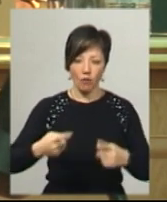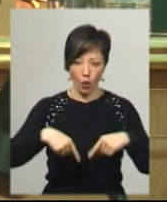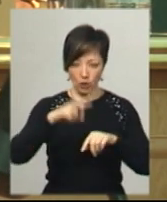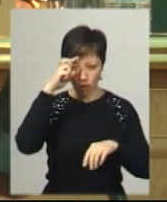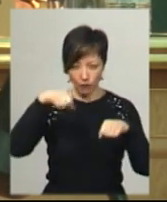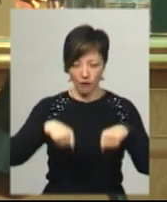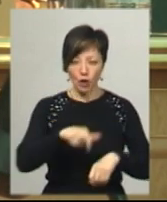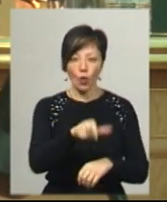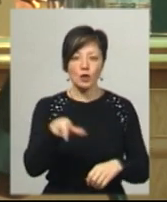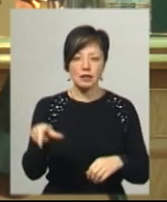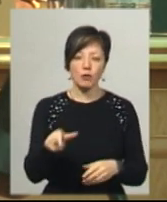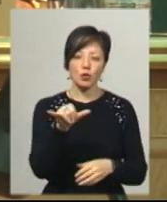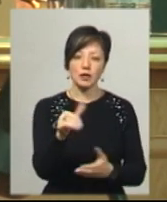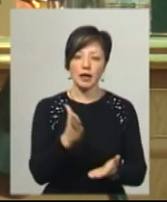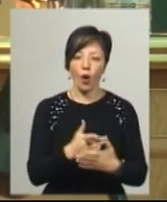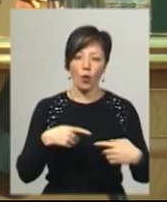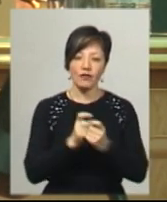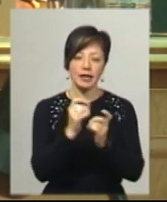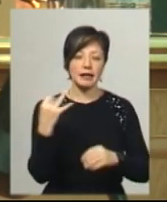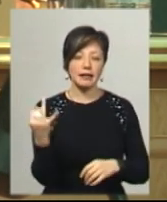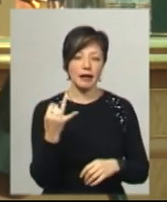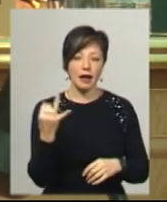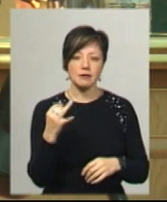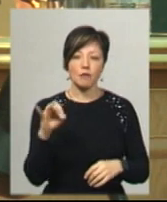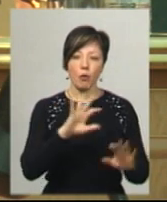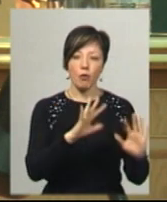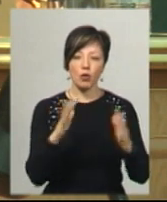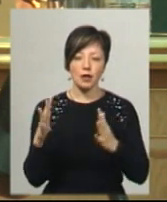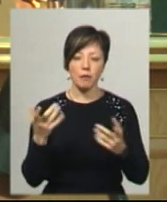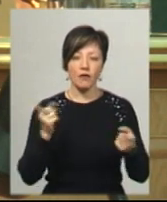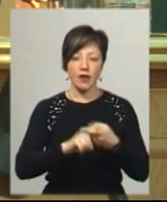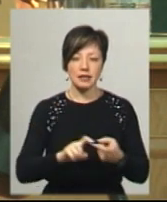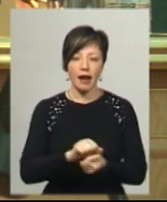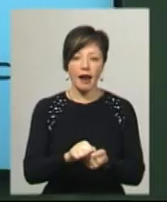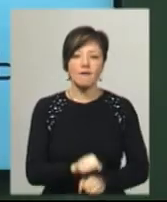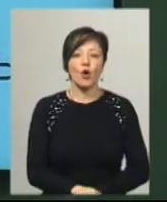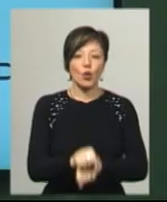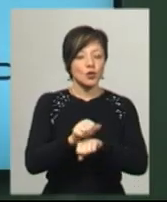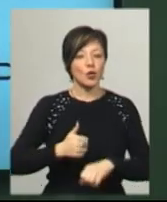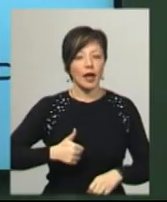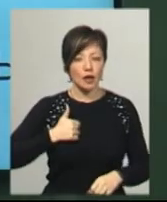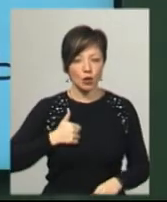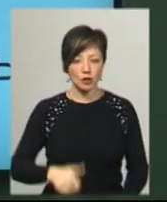осіб, у яких наявний конфлікт інтересів щодо подій, пов'язаних з Революцією Гідності.